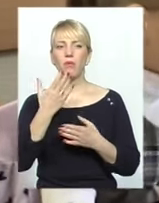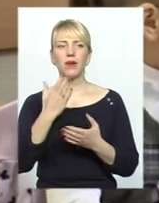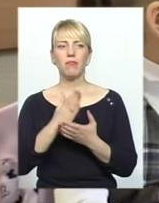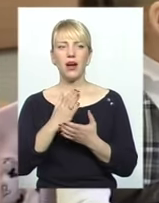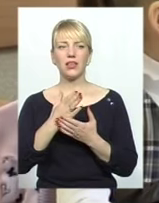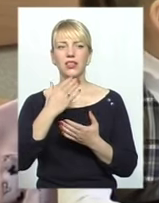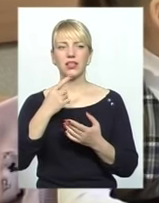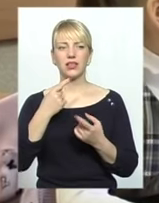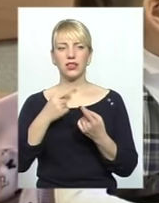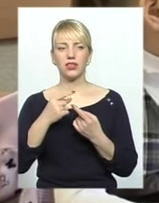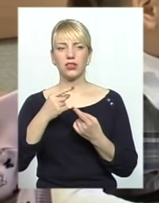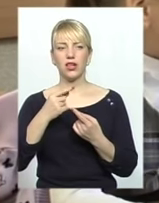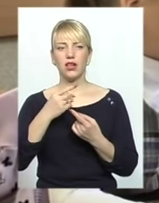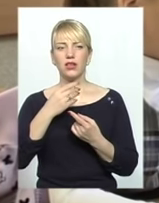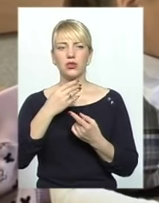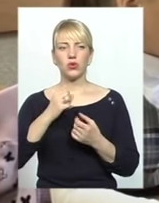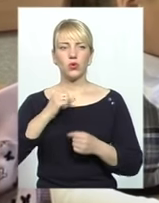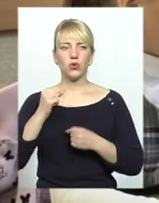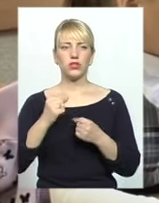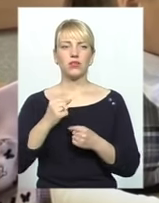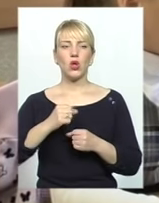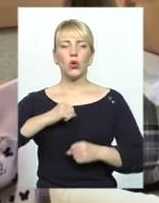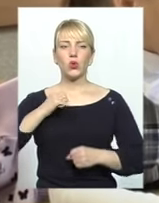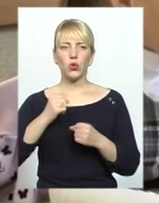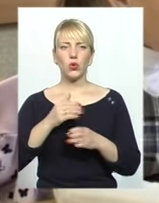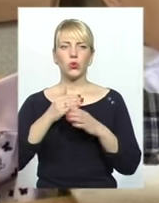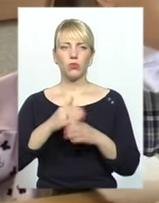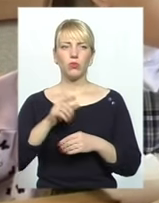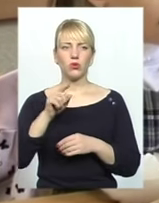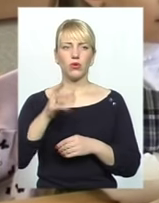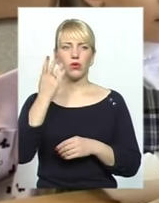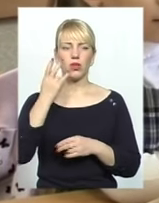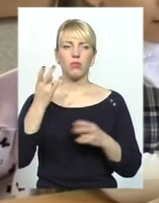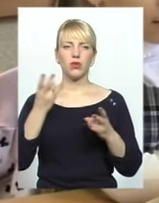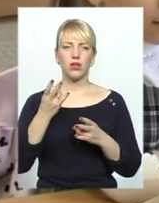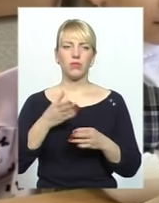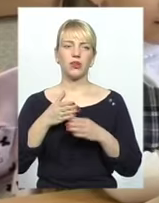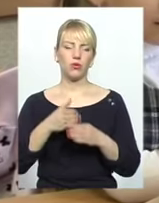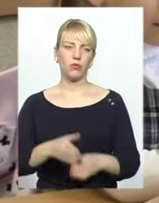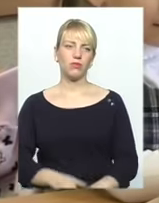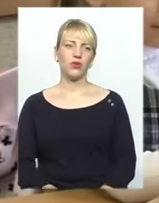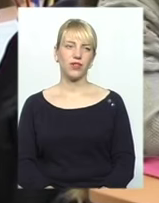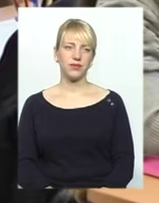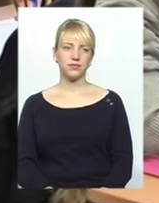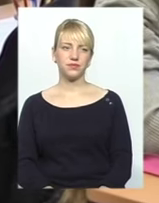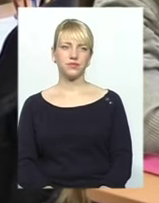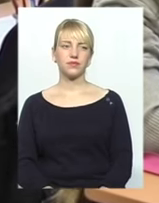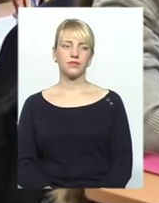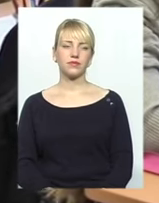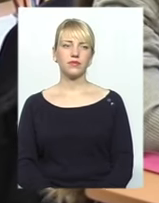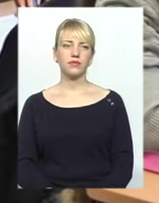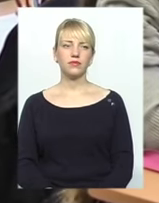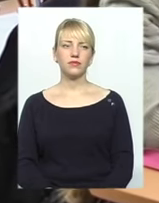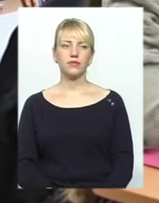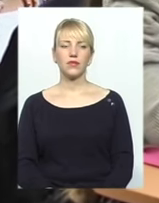Друг може допомогти, коли потрібна допомога. Так. Молодці. Просто не можуть